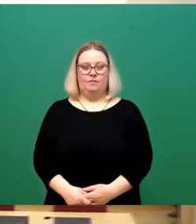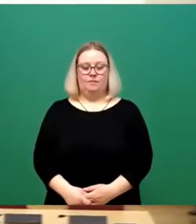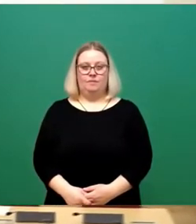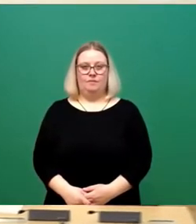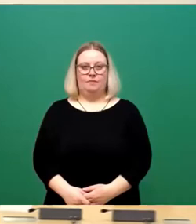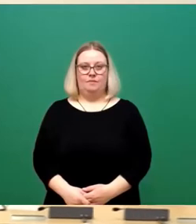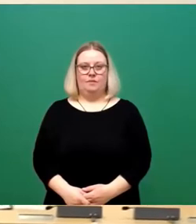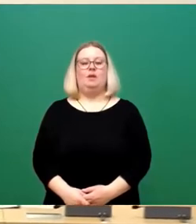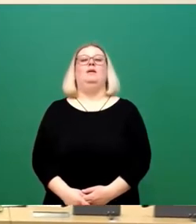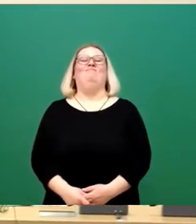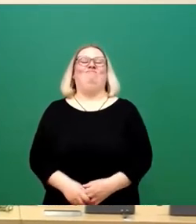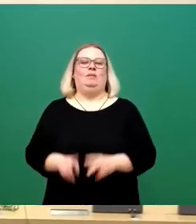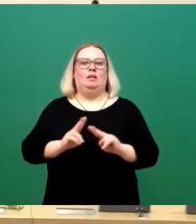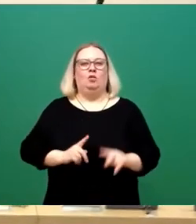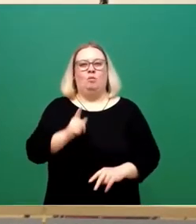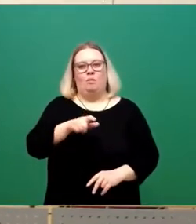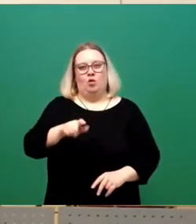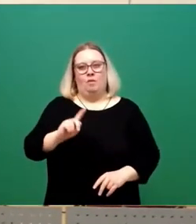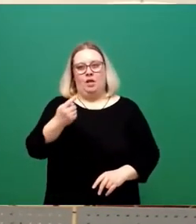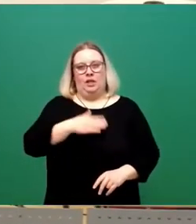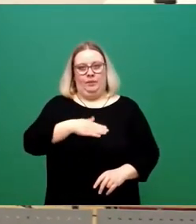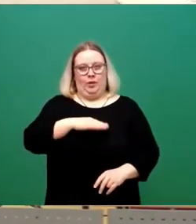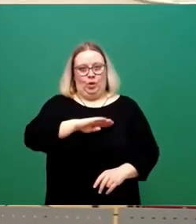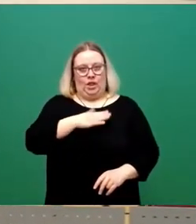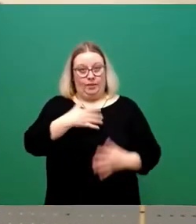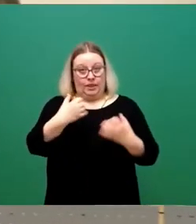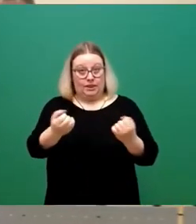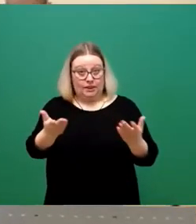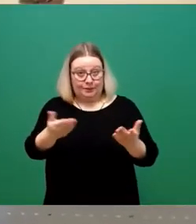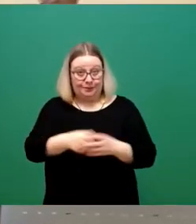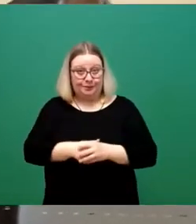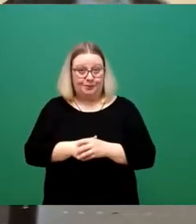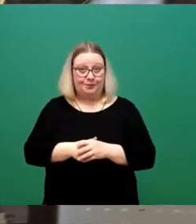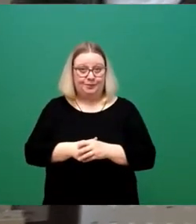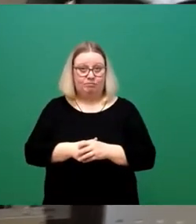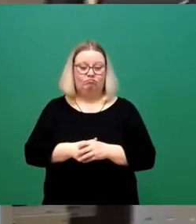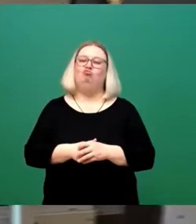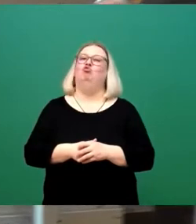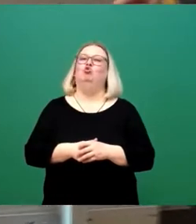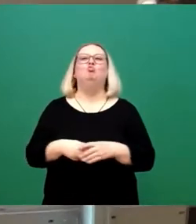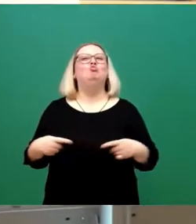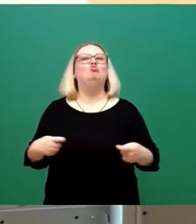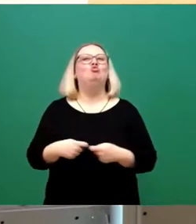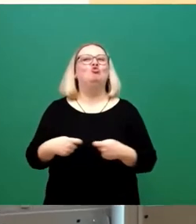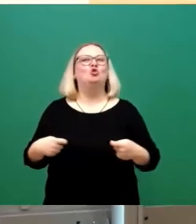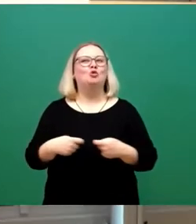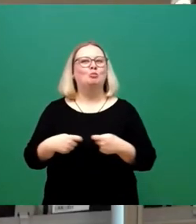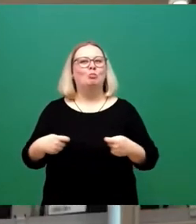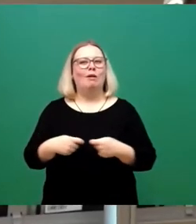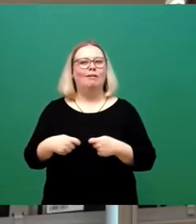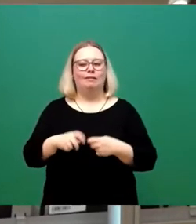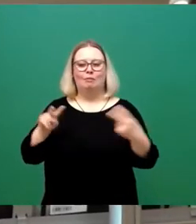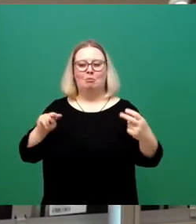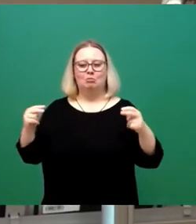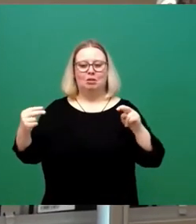Sehr geehrter Herr Oberbürgermeister, liebe Kolleginnen und Kollegen, liebe Gäste, das ist ja spannend, mit welchen Perspektiven hier darüber